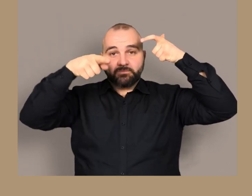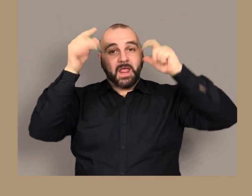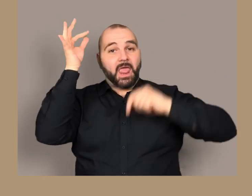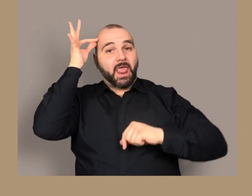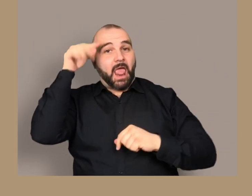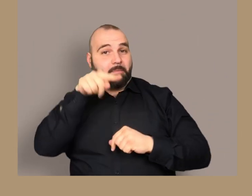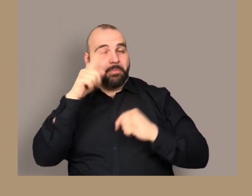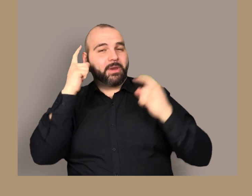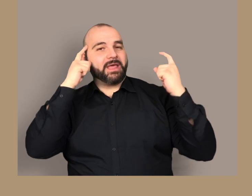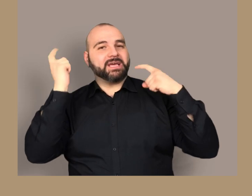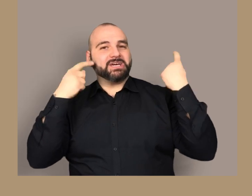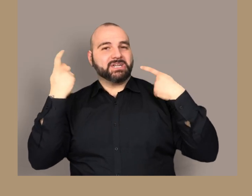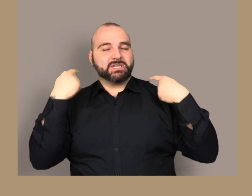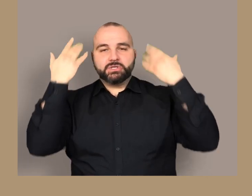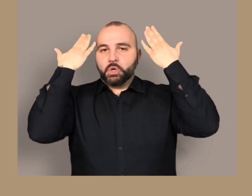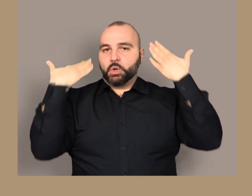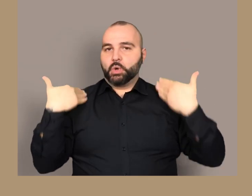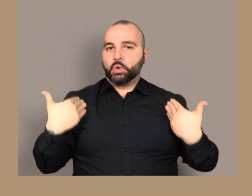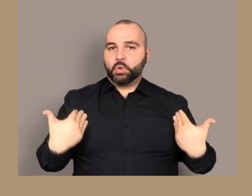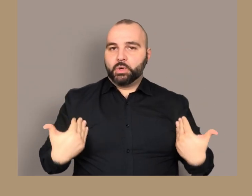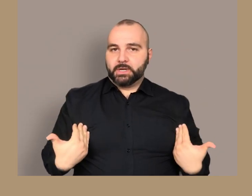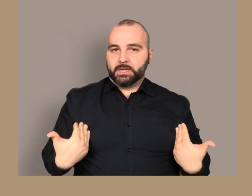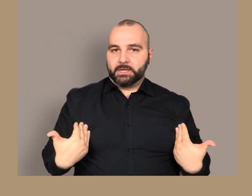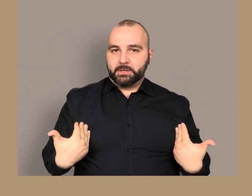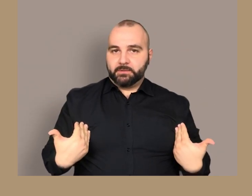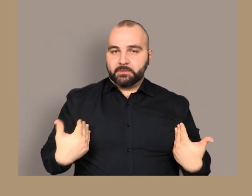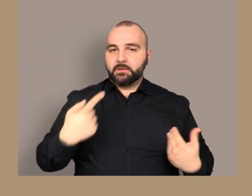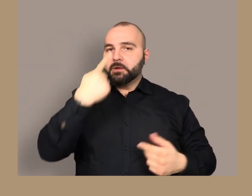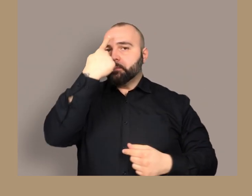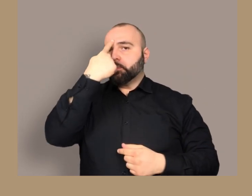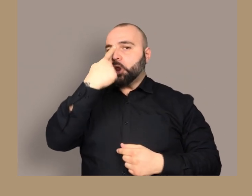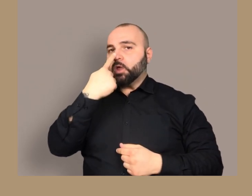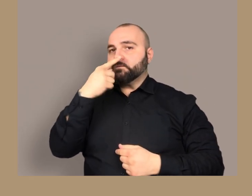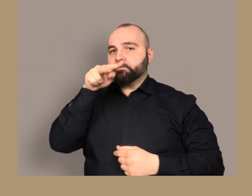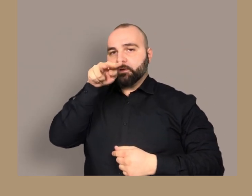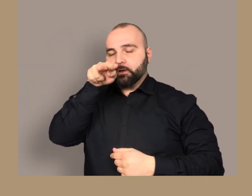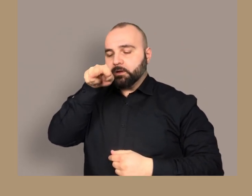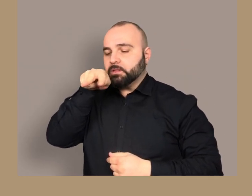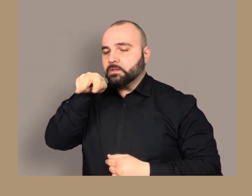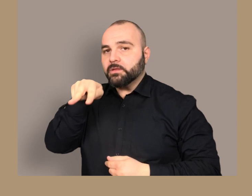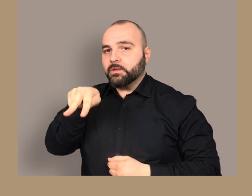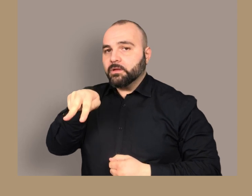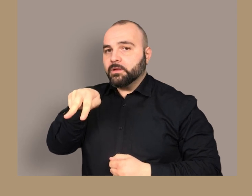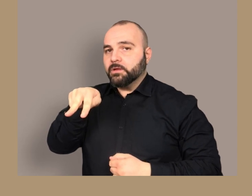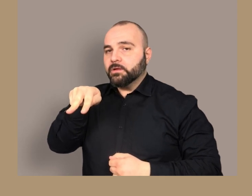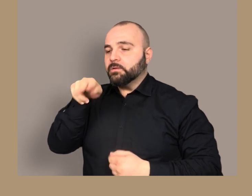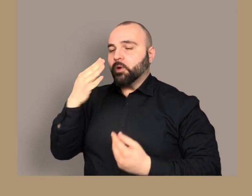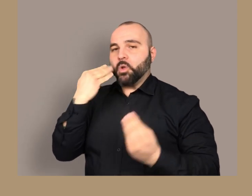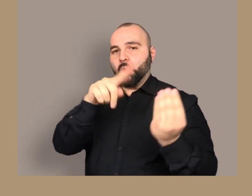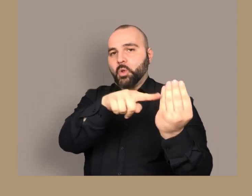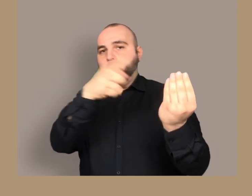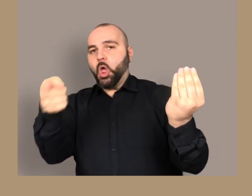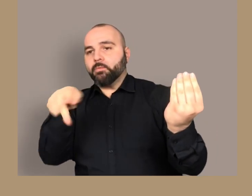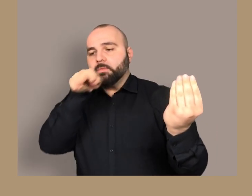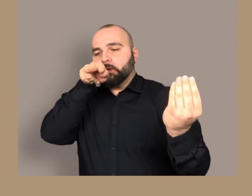seguire con il dito indice della mano destra un passaggio del rotolo della Sacra Scrittura sorretto con la mano